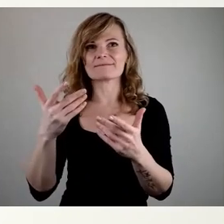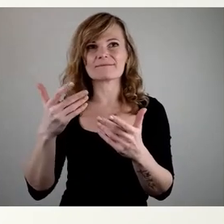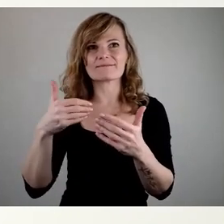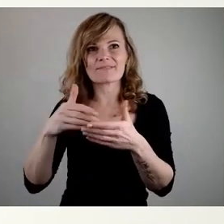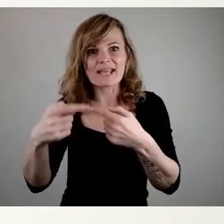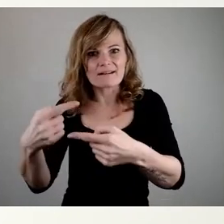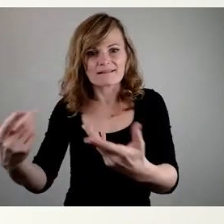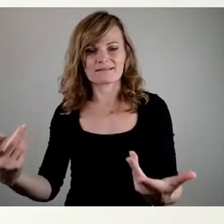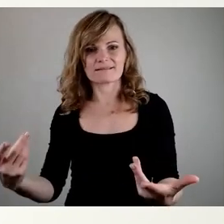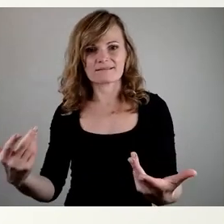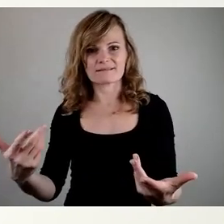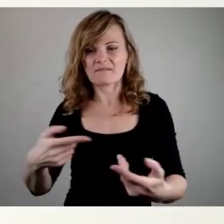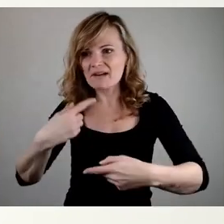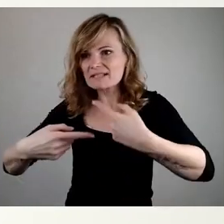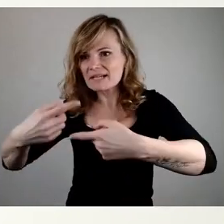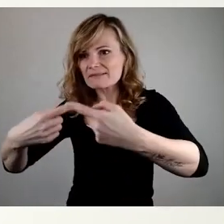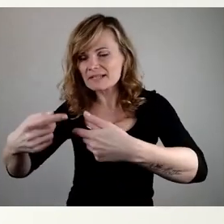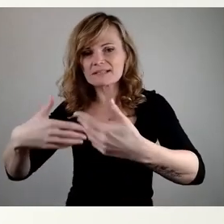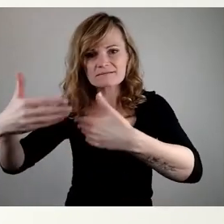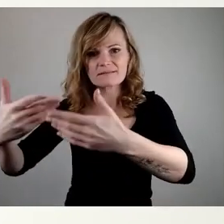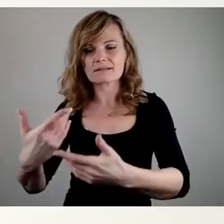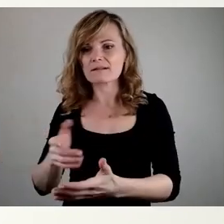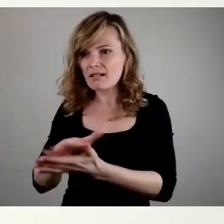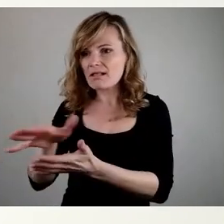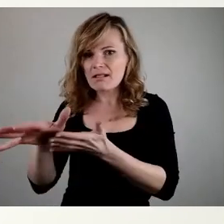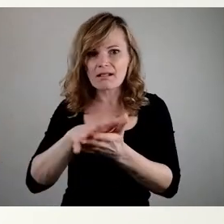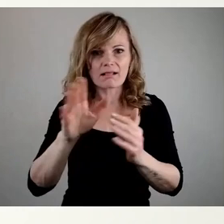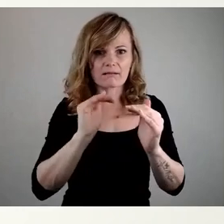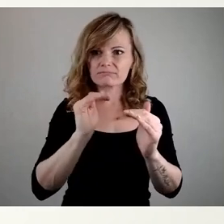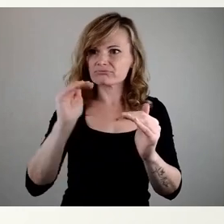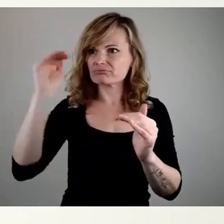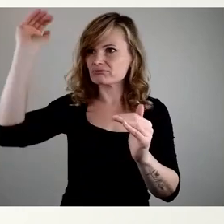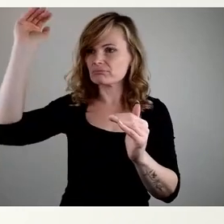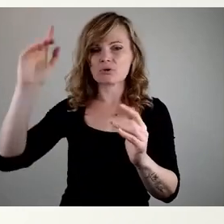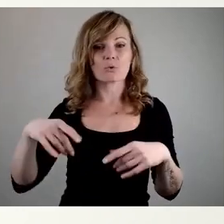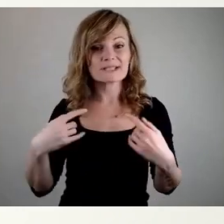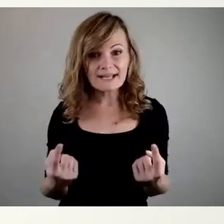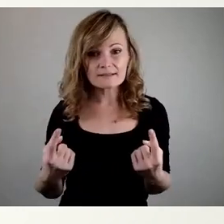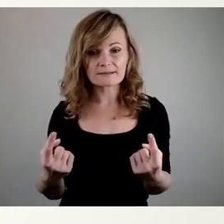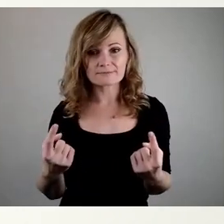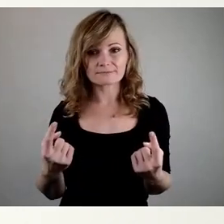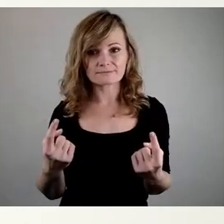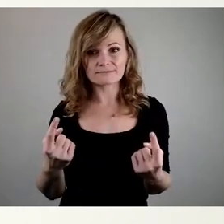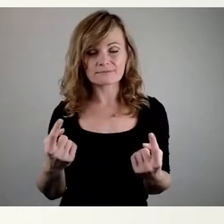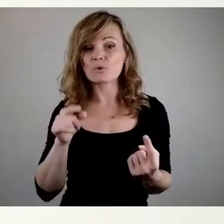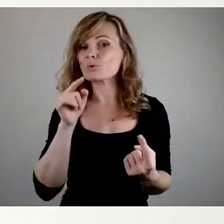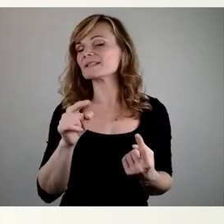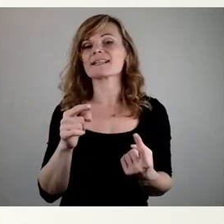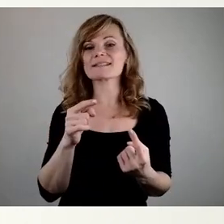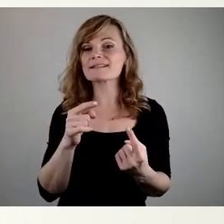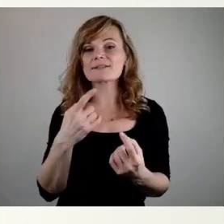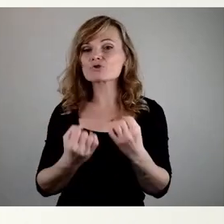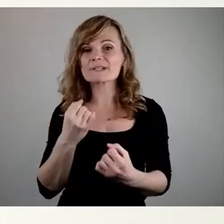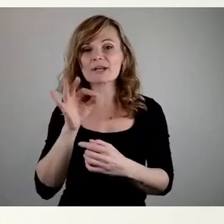immer weiter konsumtive Ausgaben zu erhöhen, um dann, und das ist nicht die Schwierigkeit des Stadtrates, weil